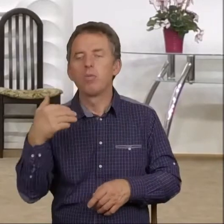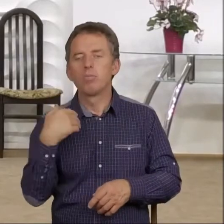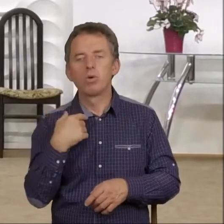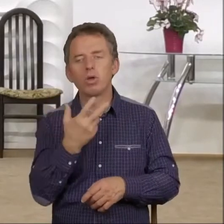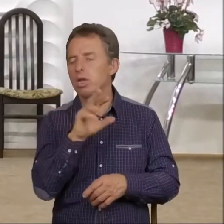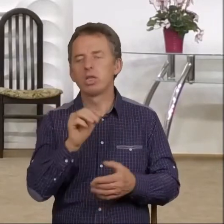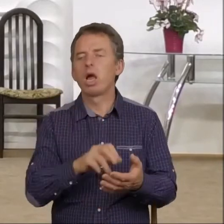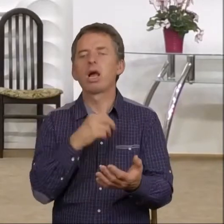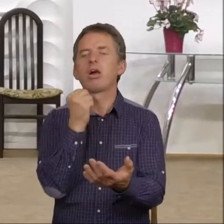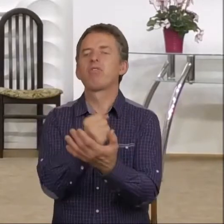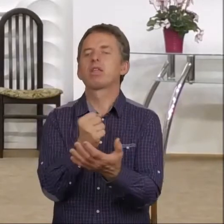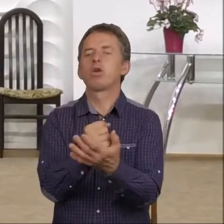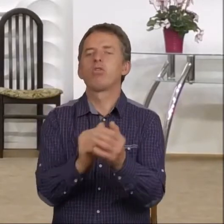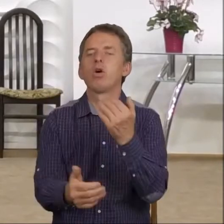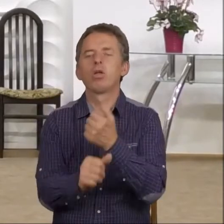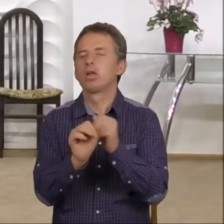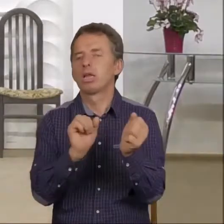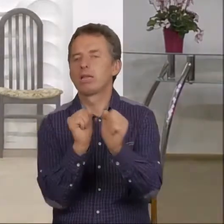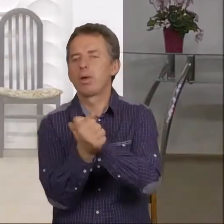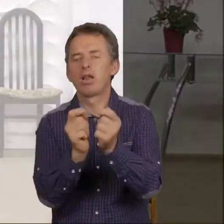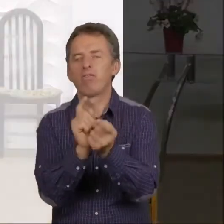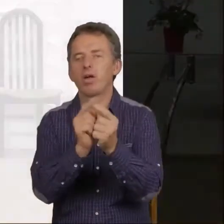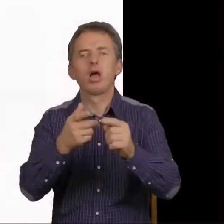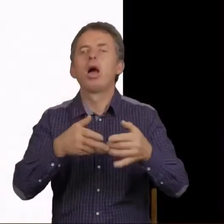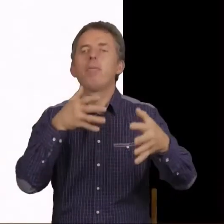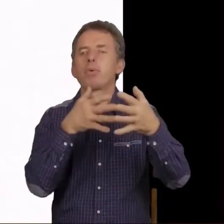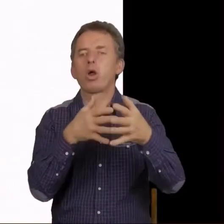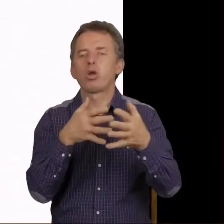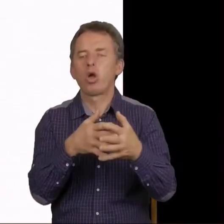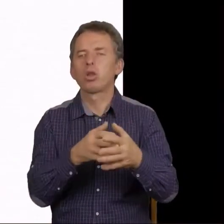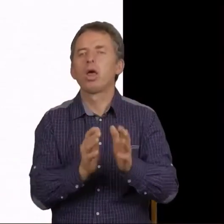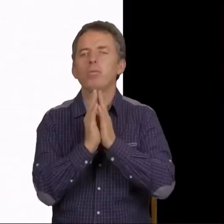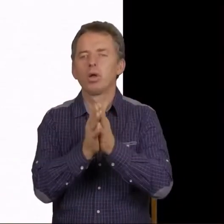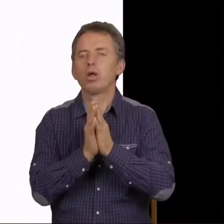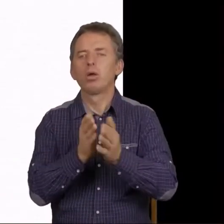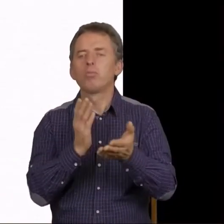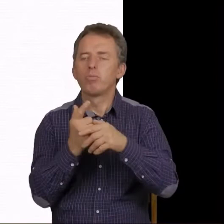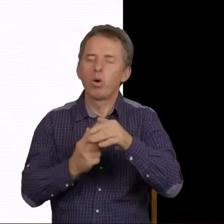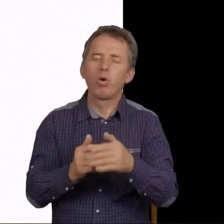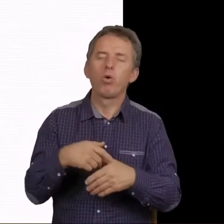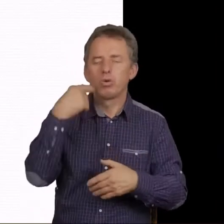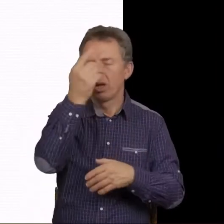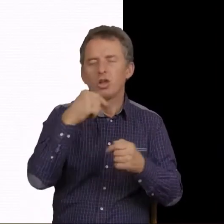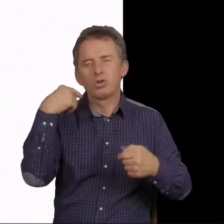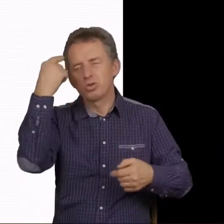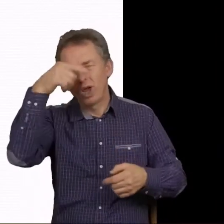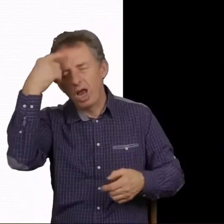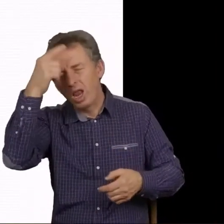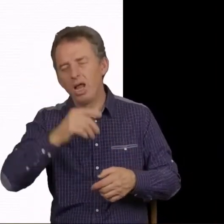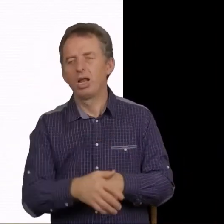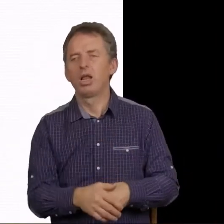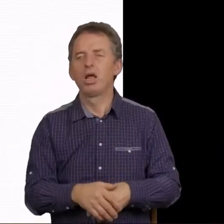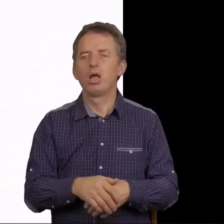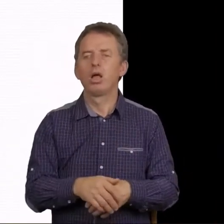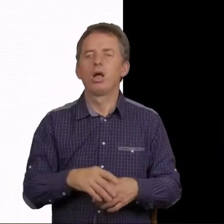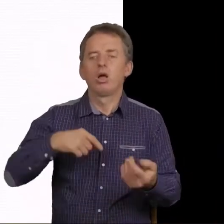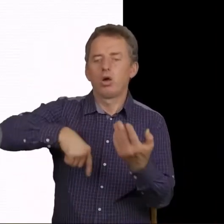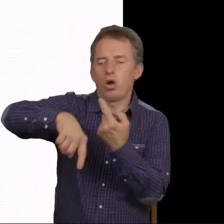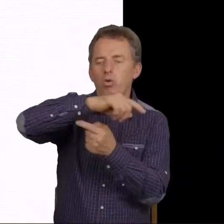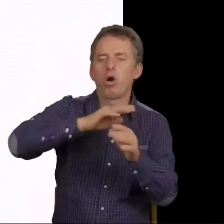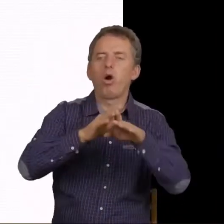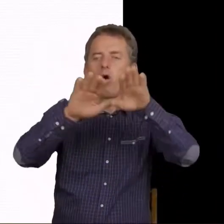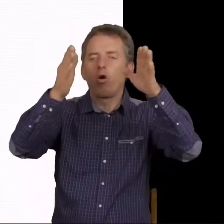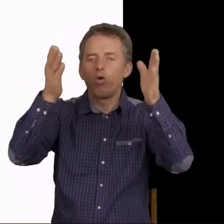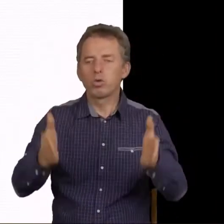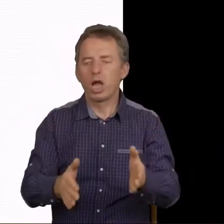zakwestionowania. Ci prorocy pogańscy przez pół dnia tam szaleli koło ofiary,